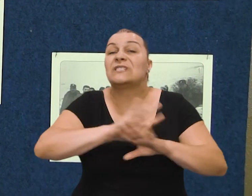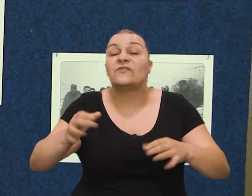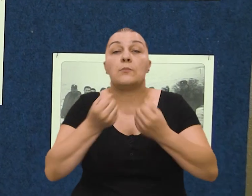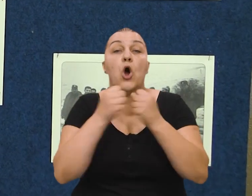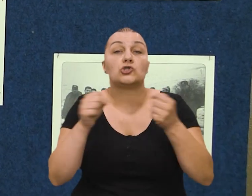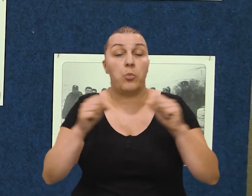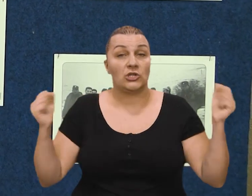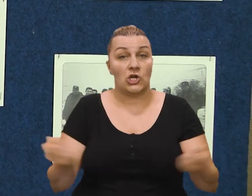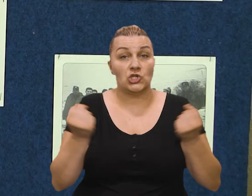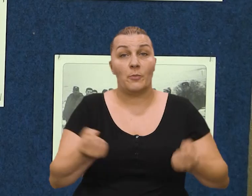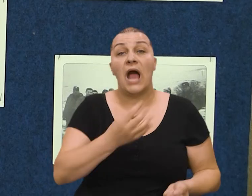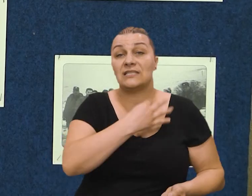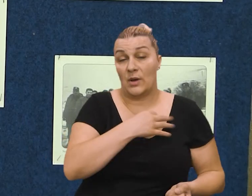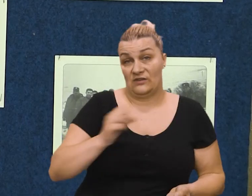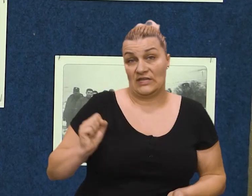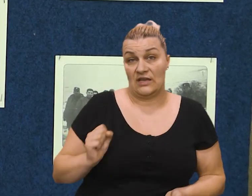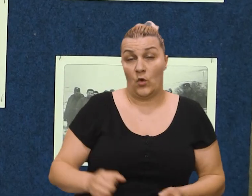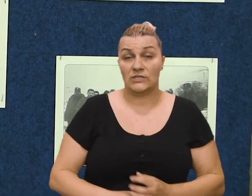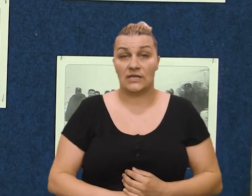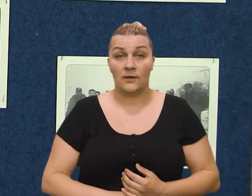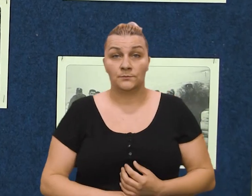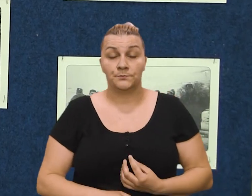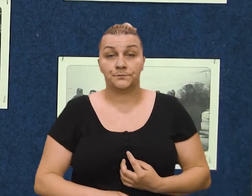gotovo s svim ostobodačkim akcijama Hrvatske vojske.